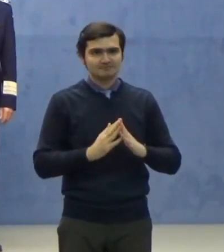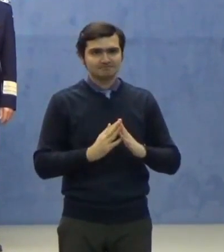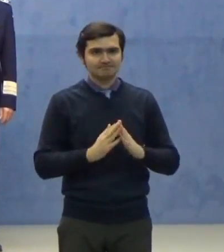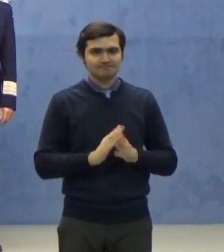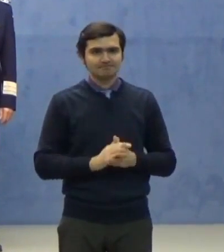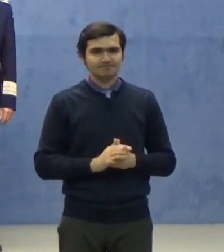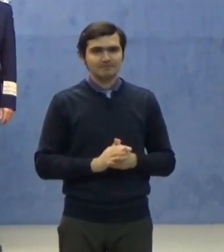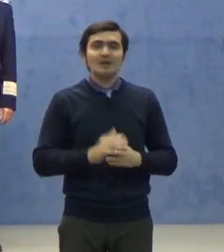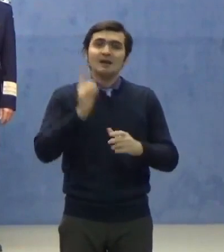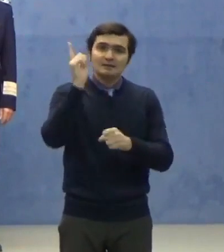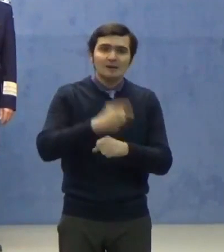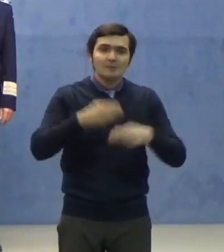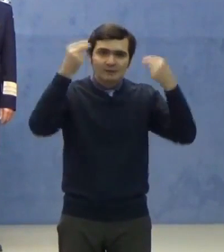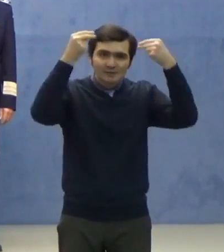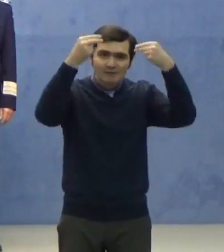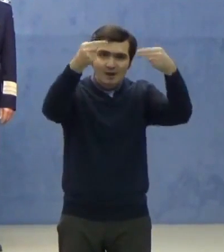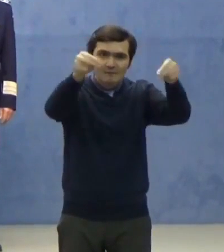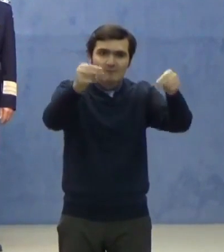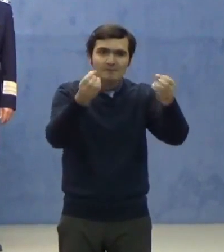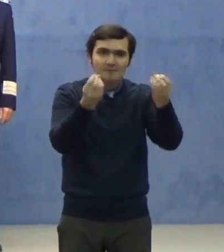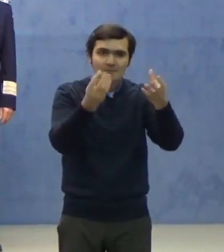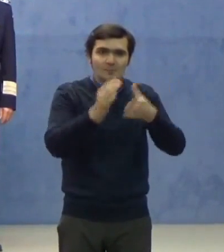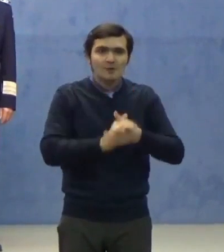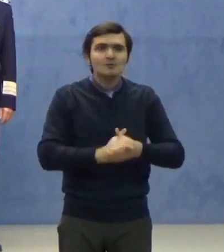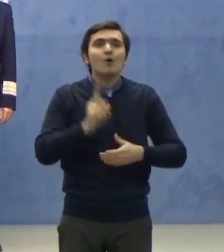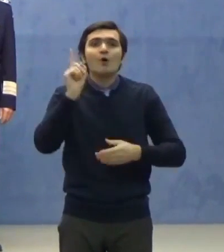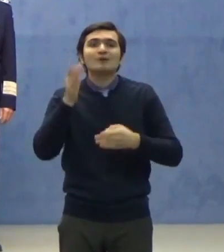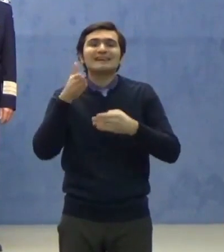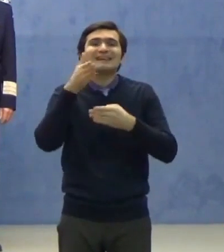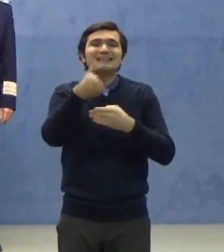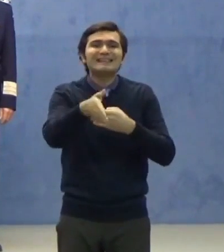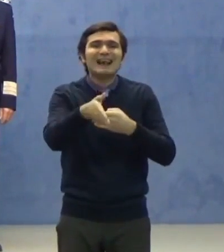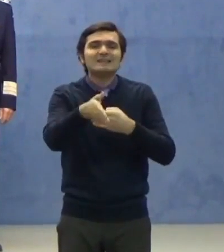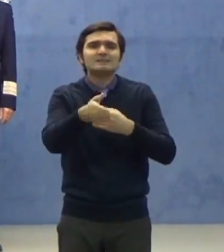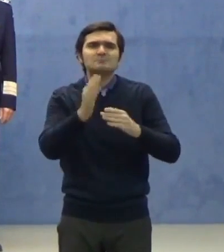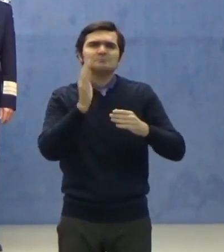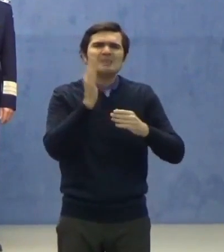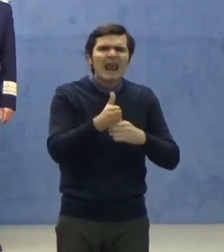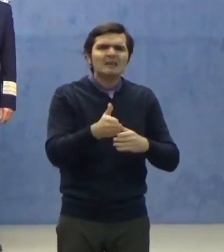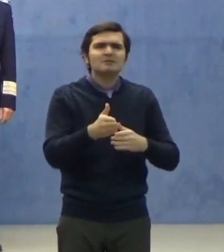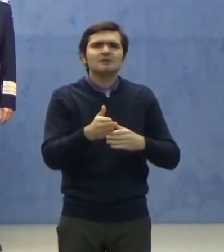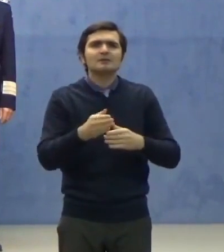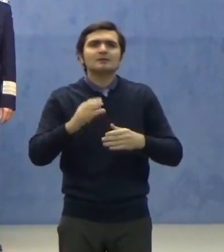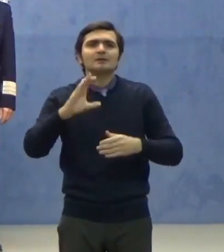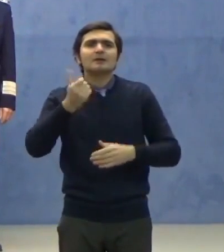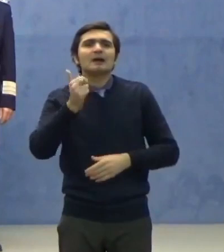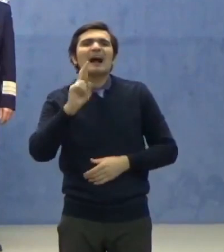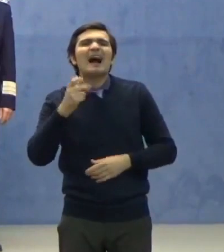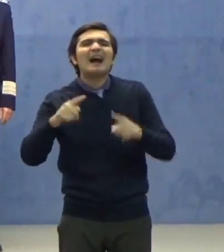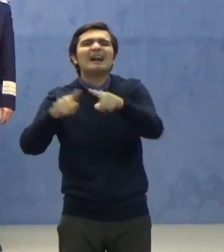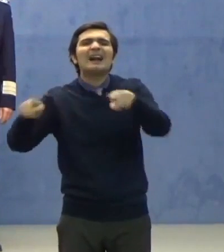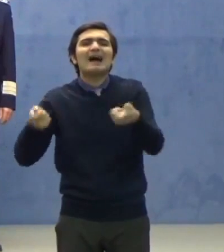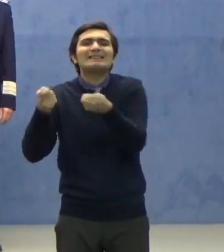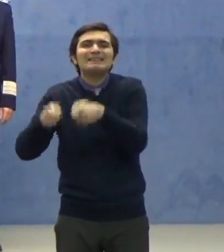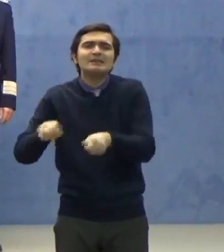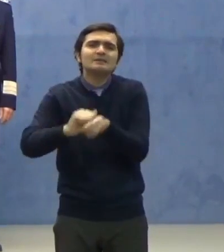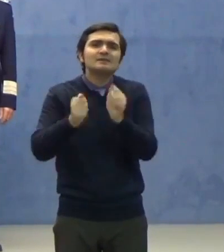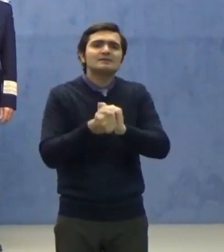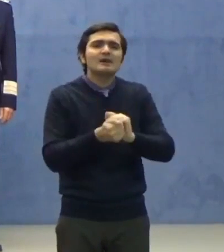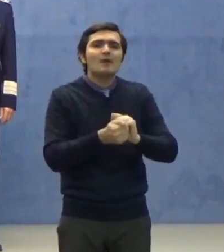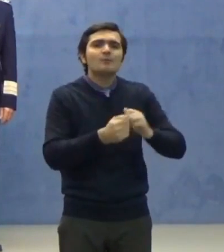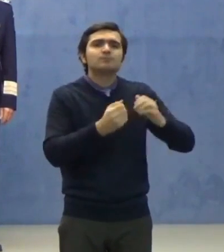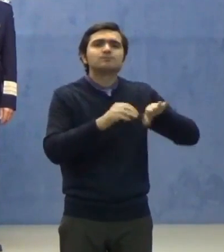Trebuie să vă adu la cunoștință că veți intra direct în carantină sau în izolare la domiciliu,